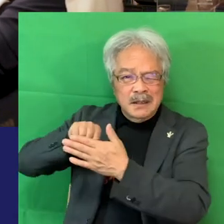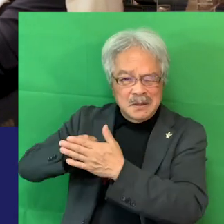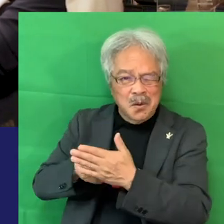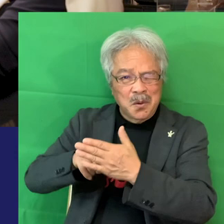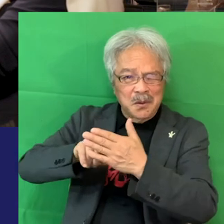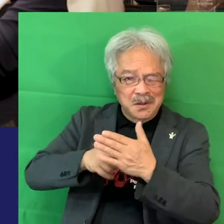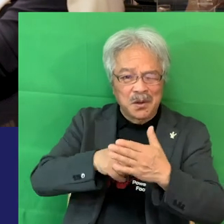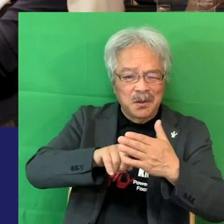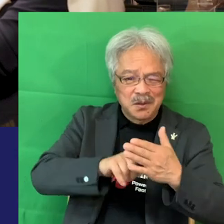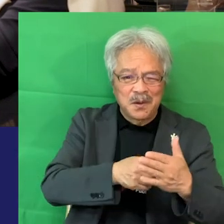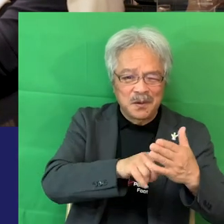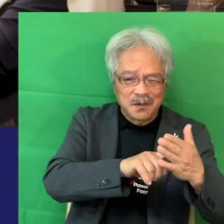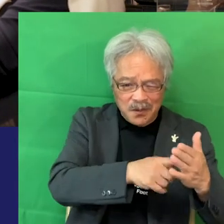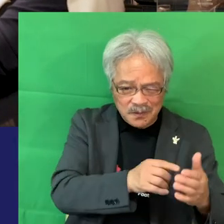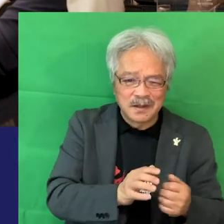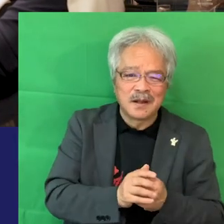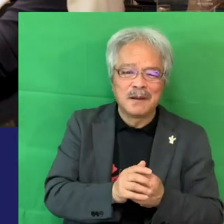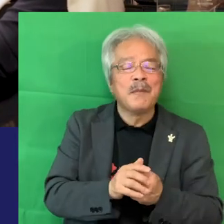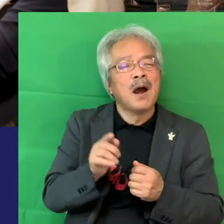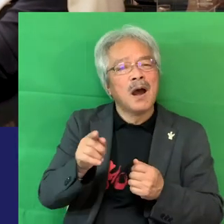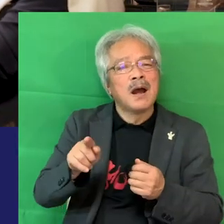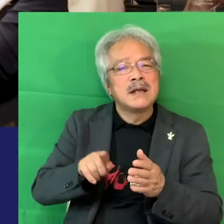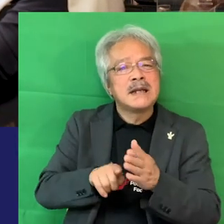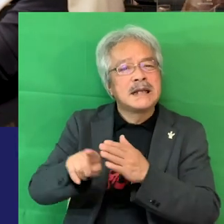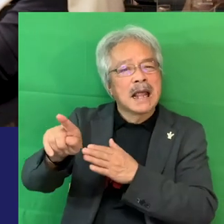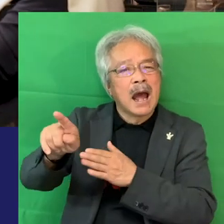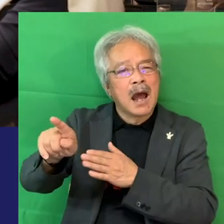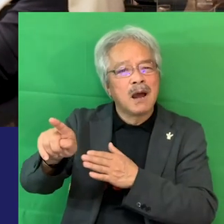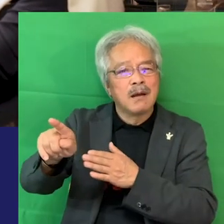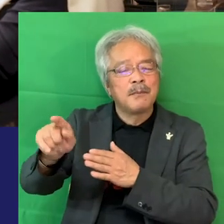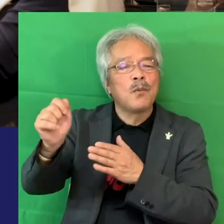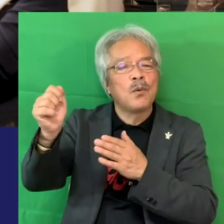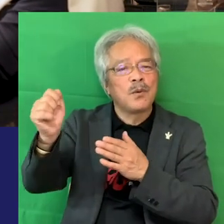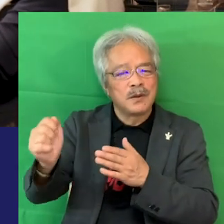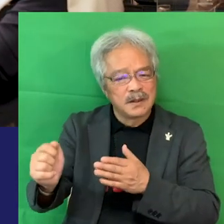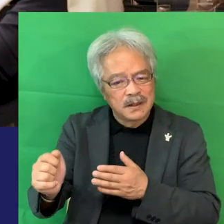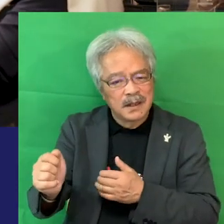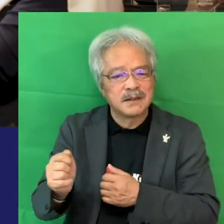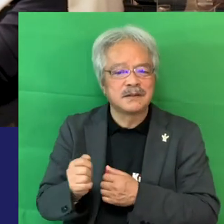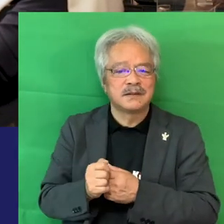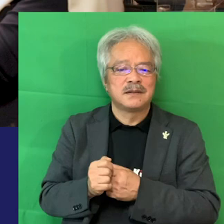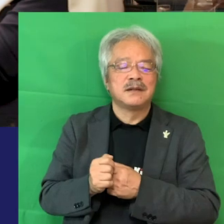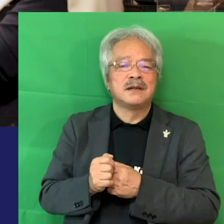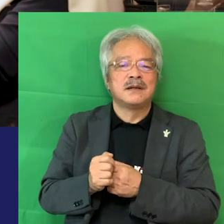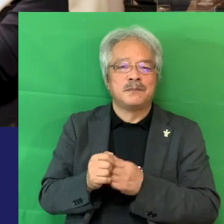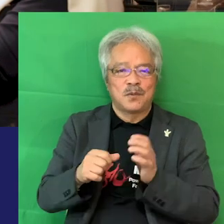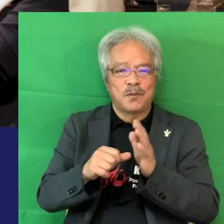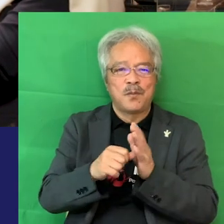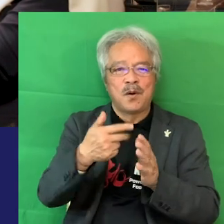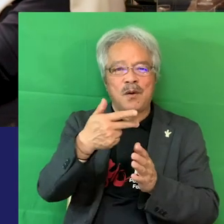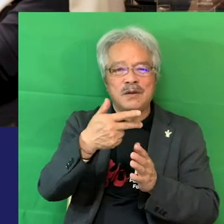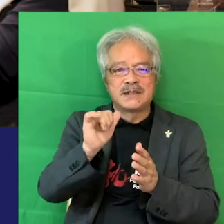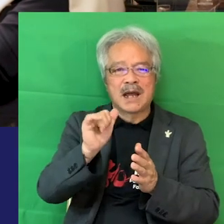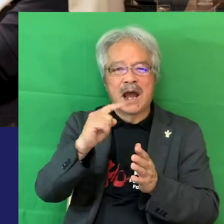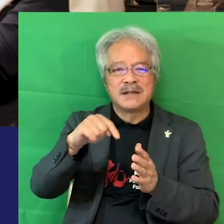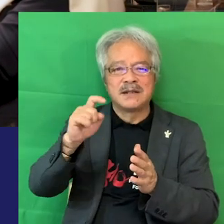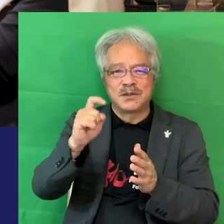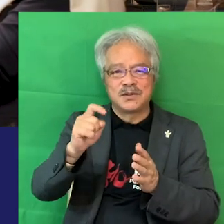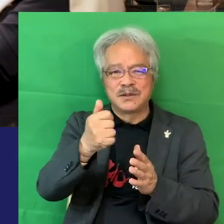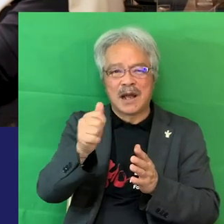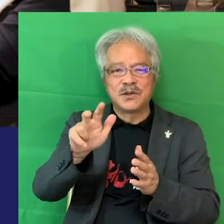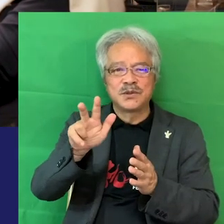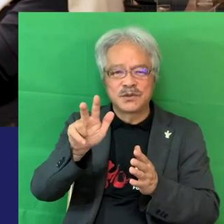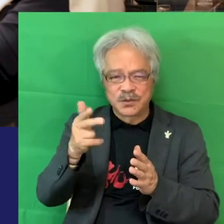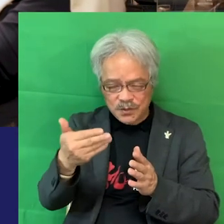でやっぱりなんかリーダーというかさがいたんですねジャンヌダルカムみたいなさお医者さんが